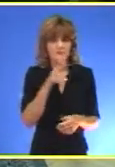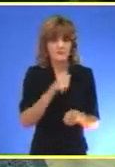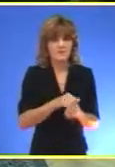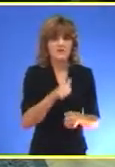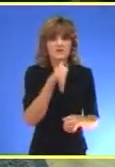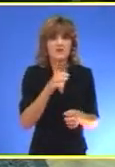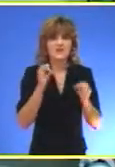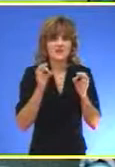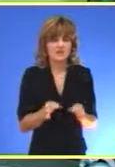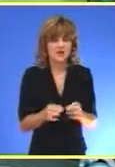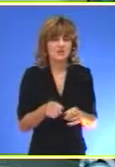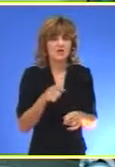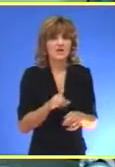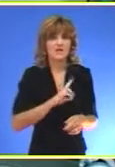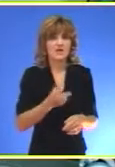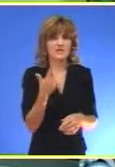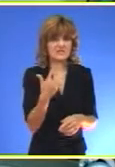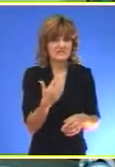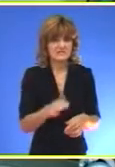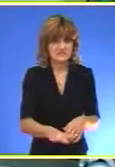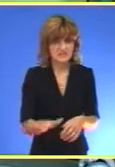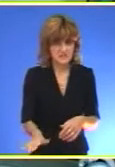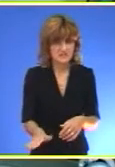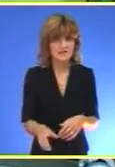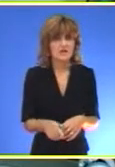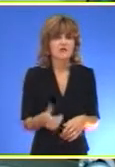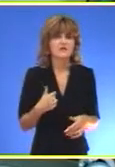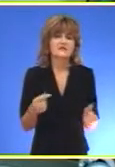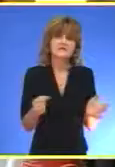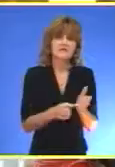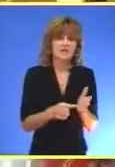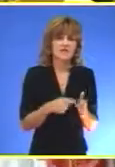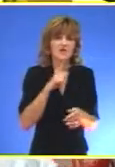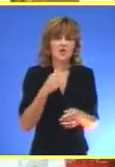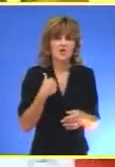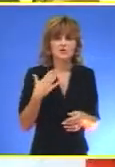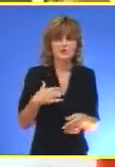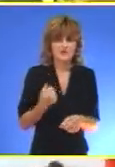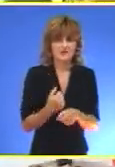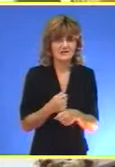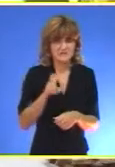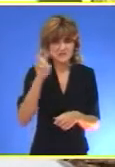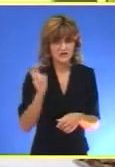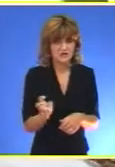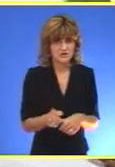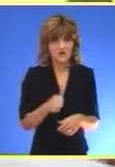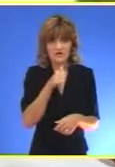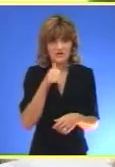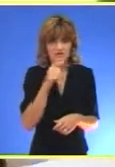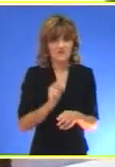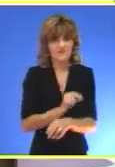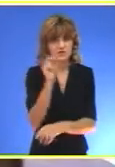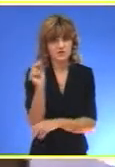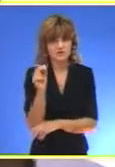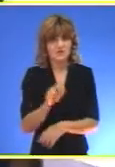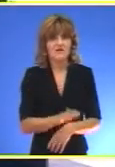karaktera Kapacitet je 30 rodajce A zahteva koji su sačinjeni putem Centra za socijalni rad je sve više